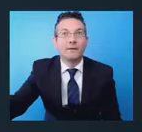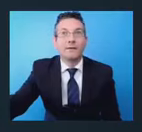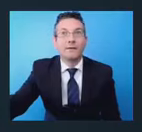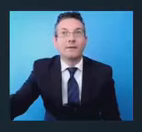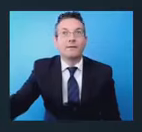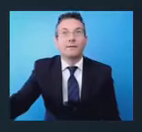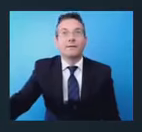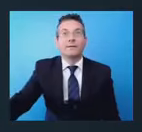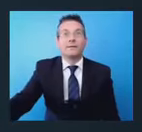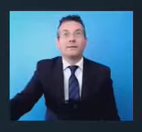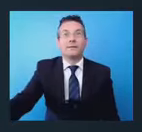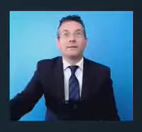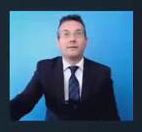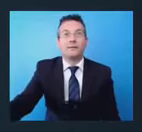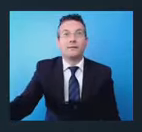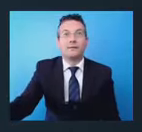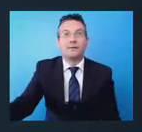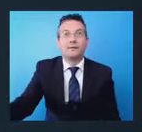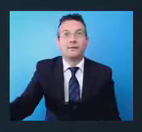Grazie a tutti.